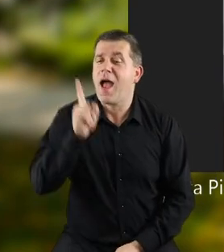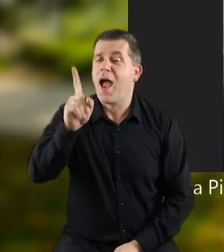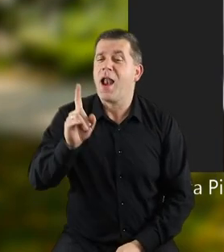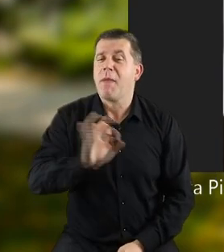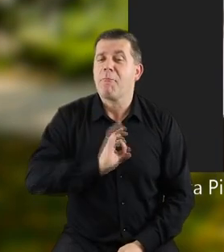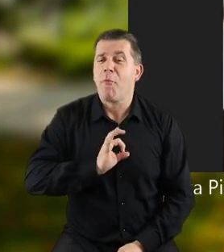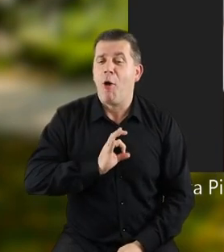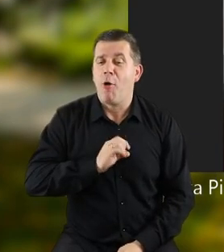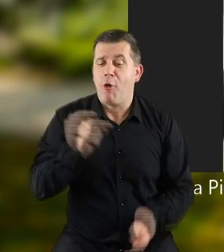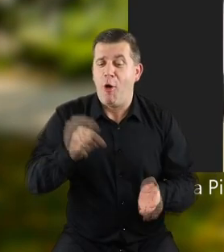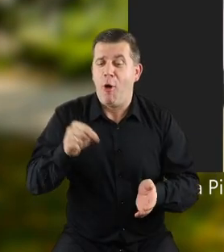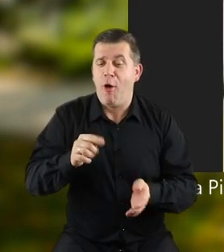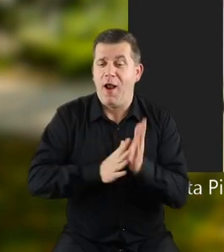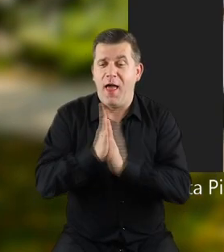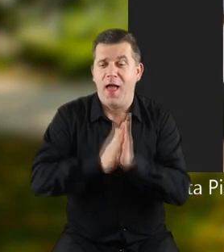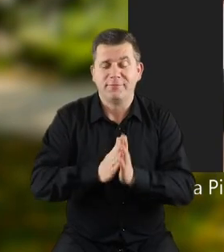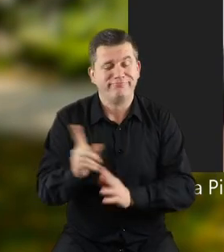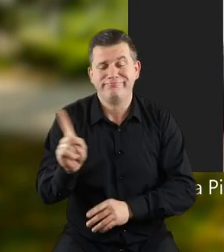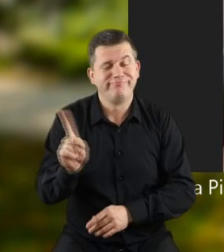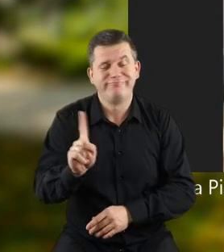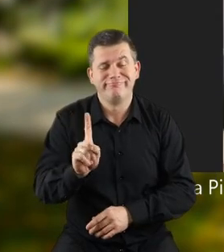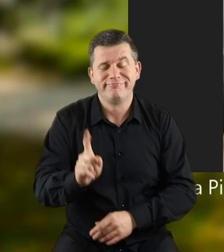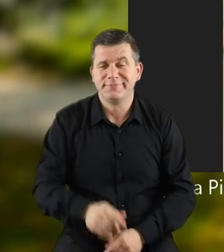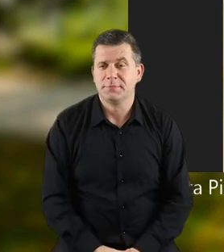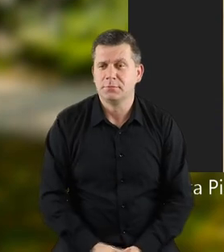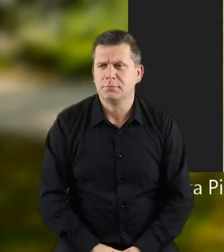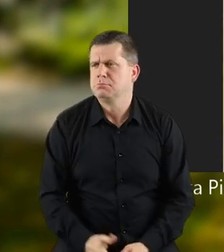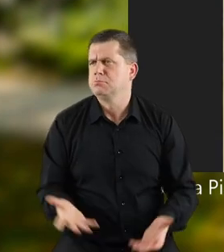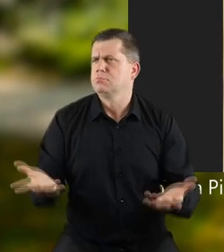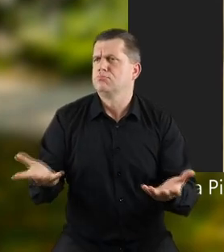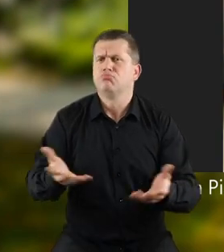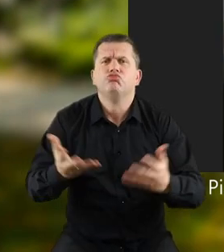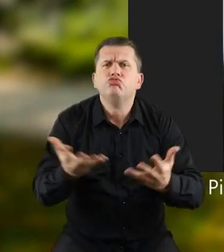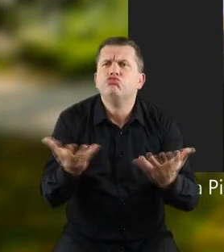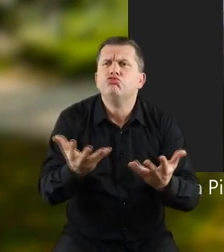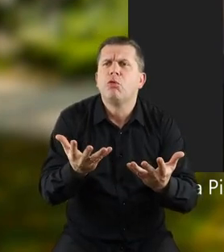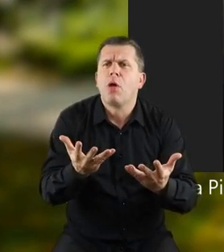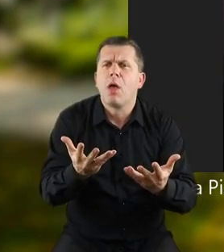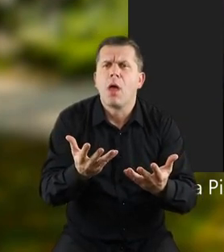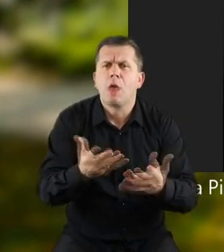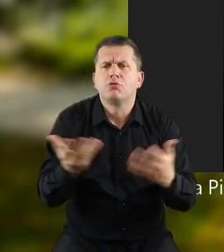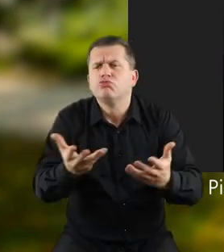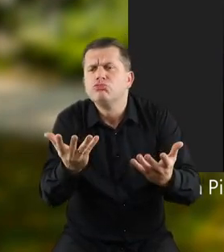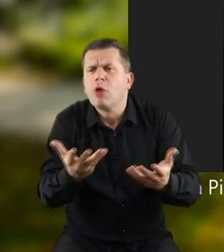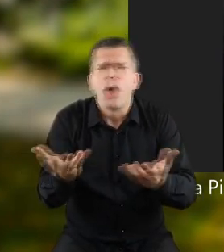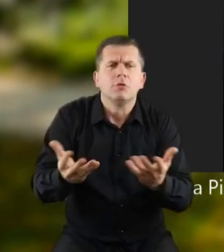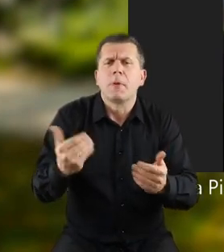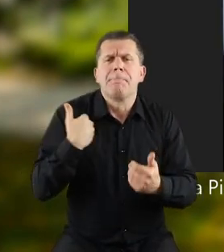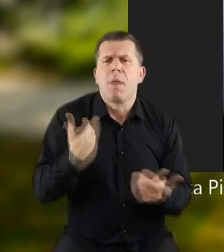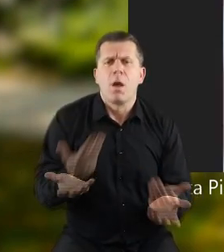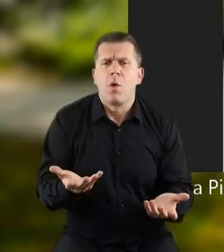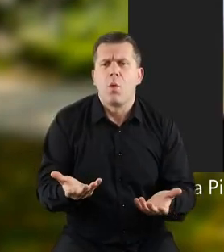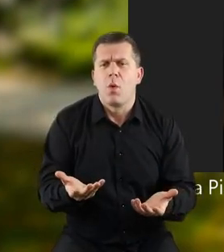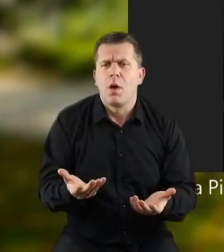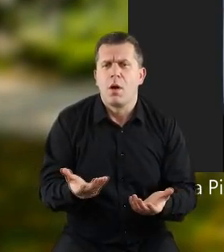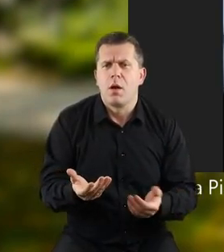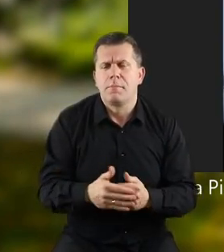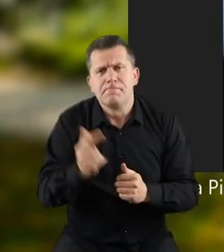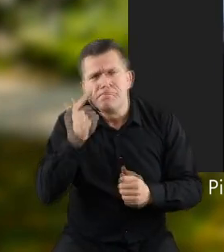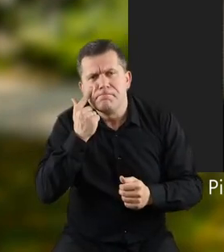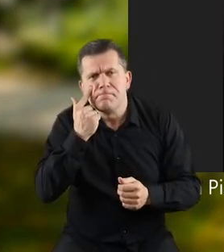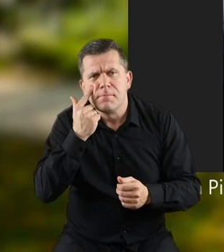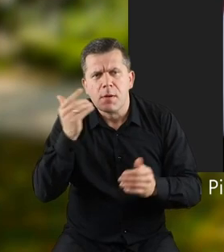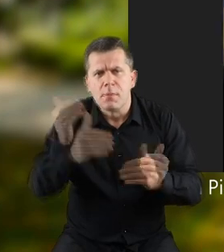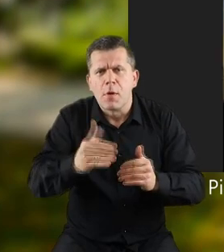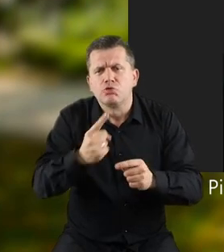Ale moja się, przynajmniej ta, lesie nie zdarzyła. No to gdzie one się zdarzają? Gdzie jakaś